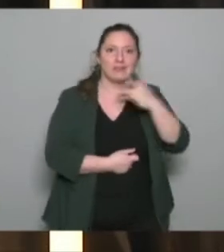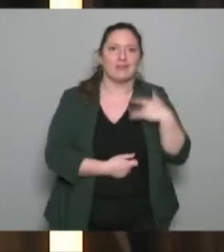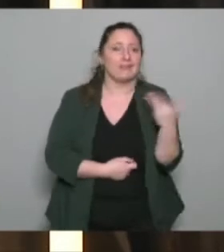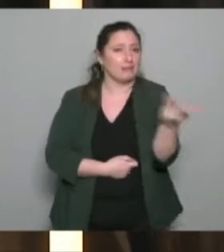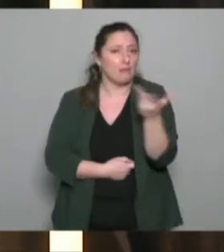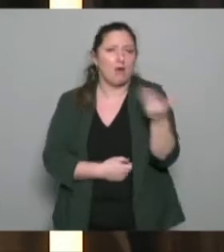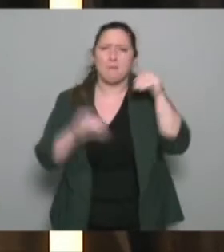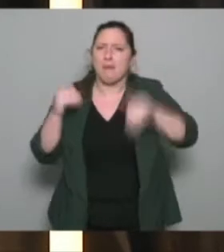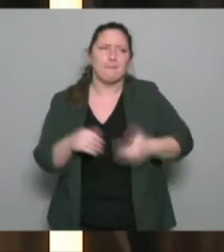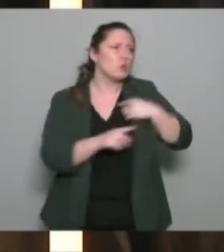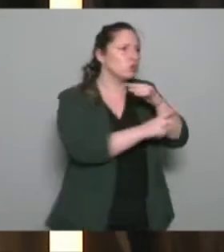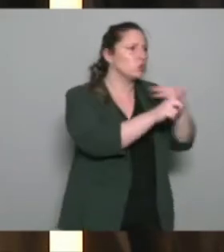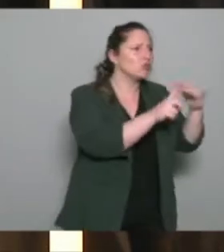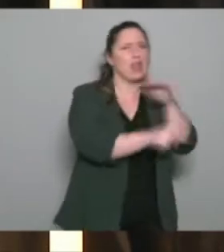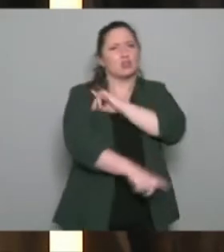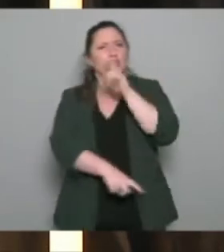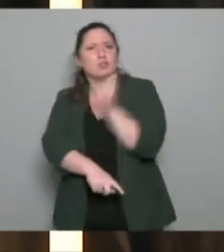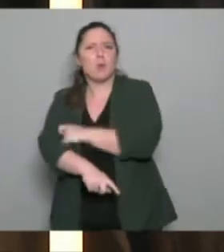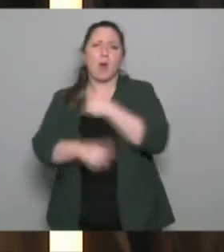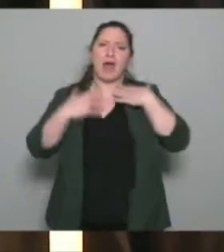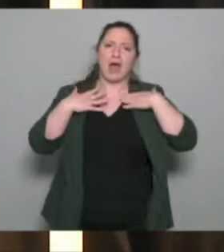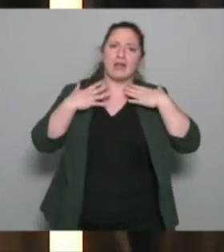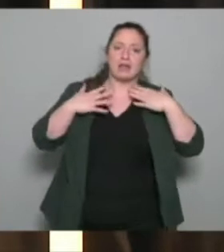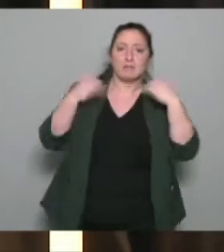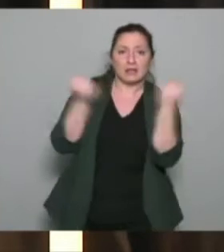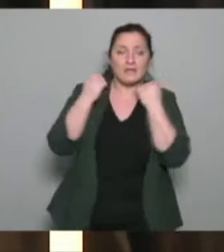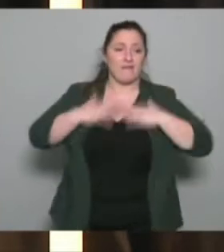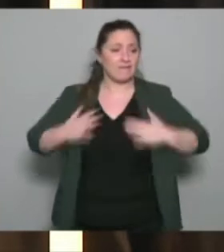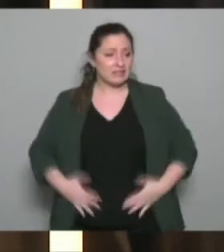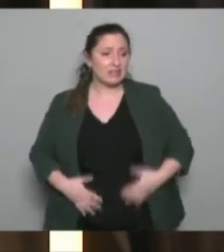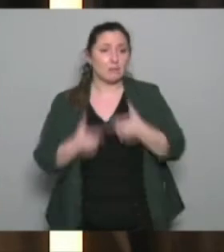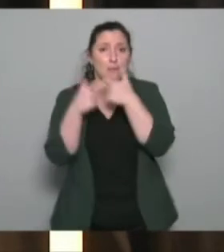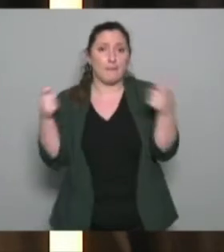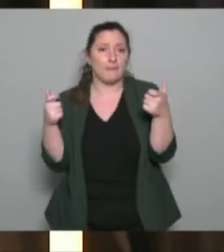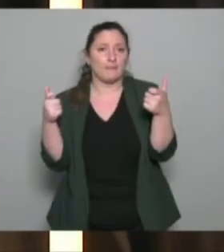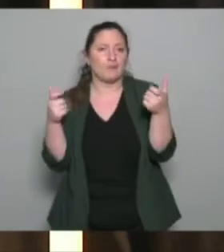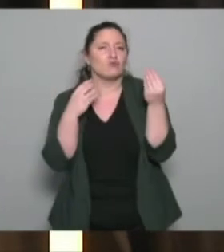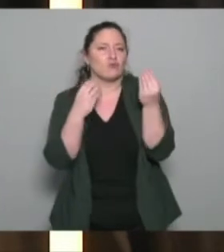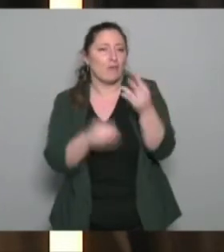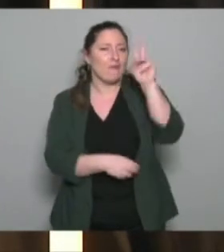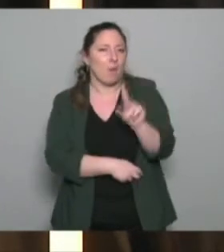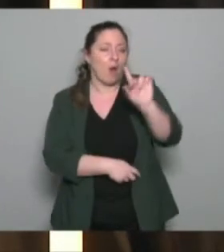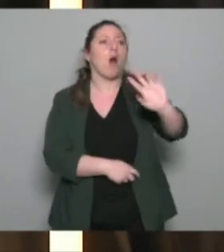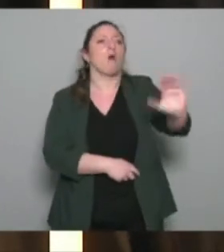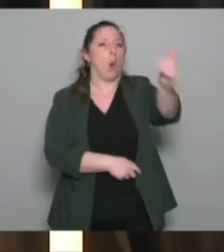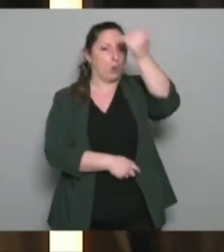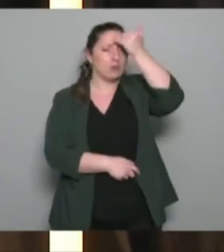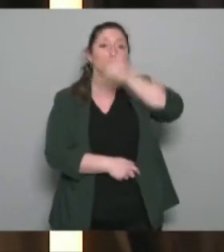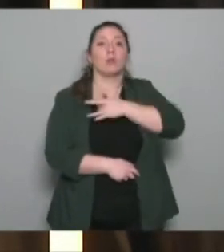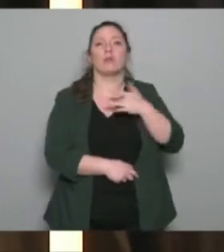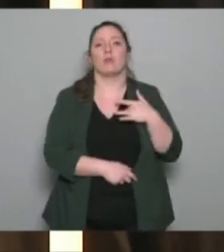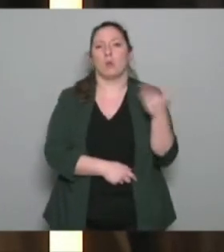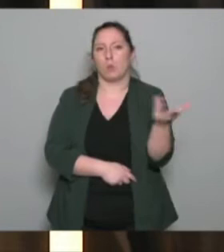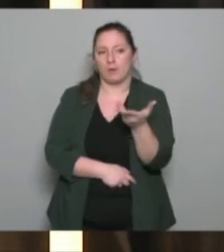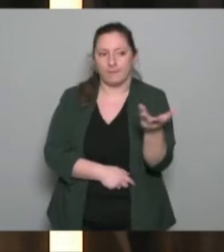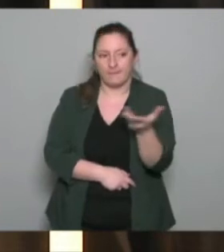sociale, une entrée d'activité physique ou autre, ce qui fait sens santé, c'est bien la